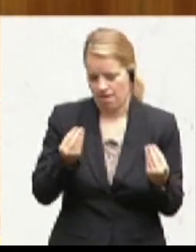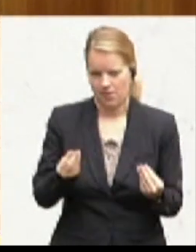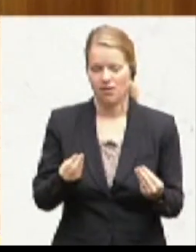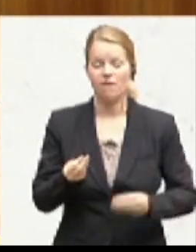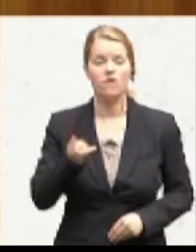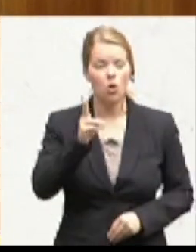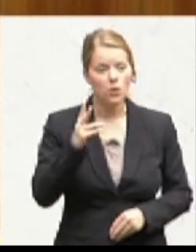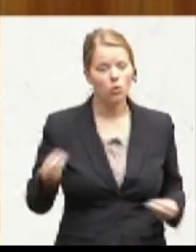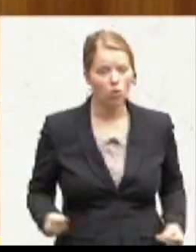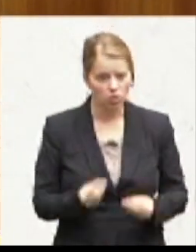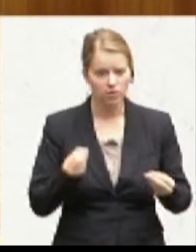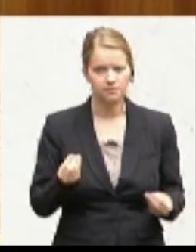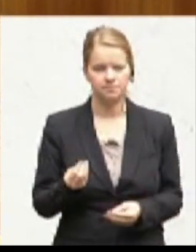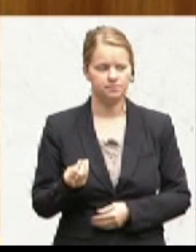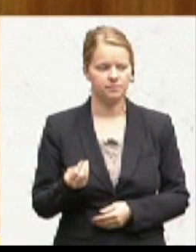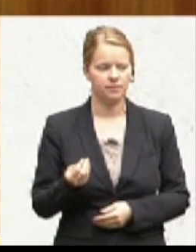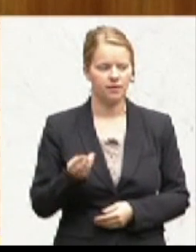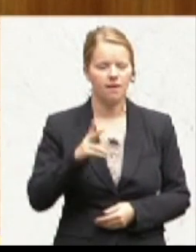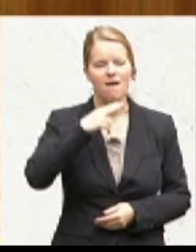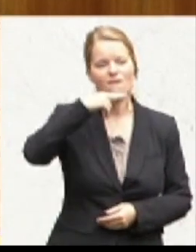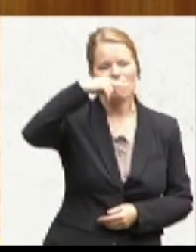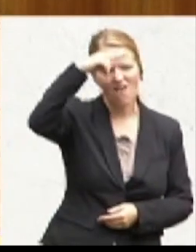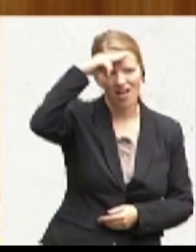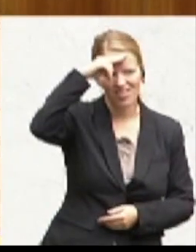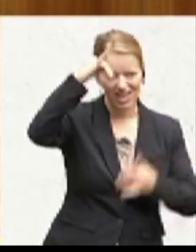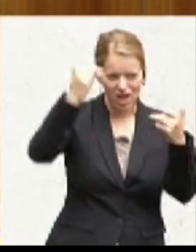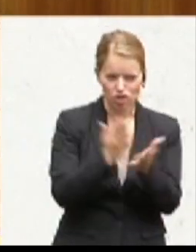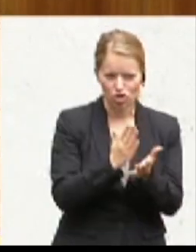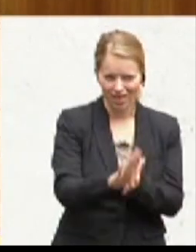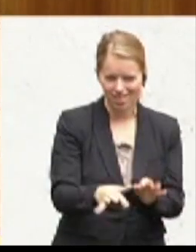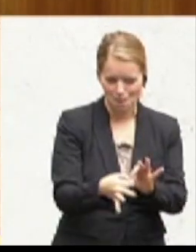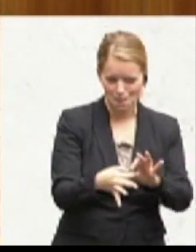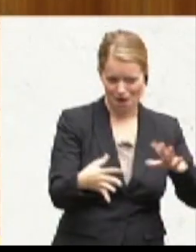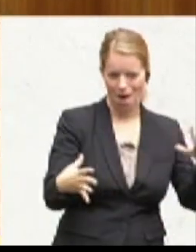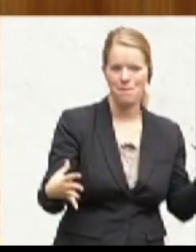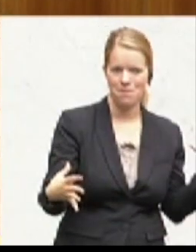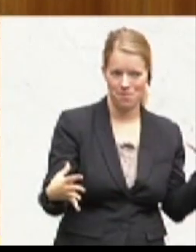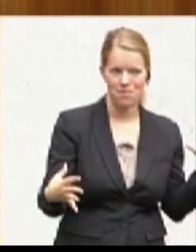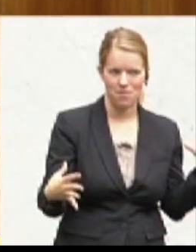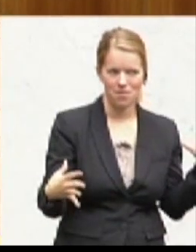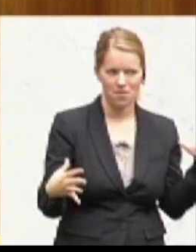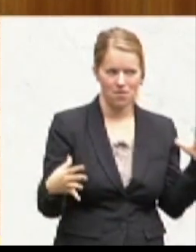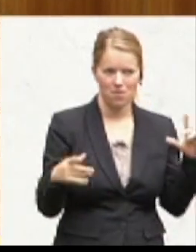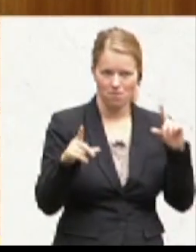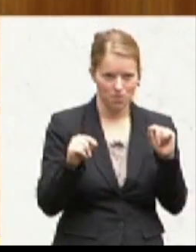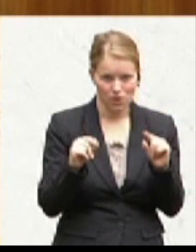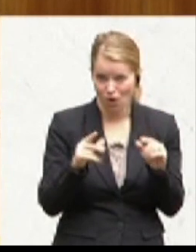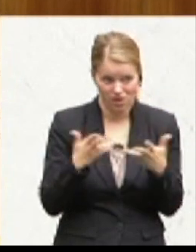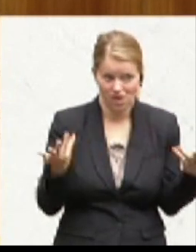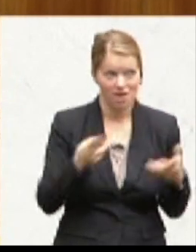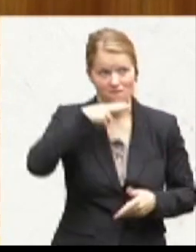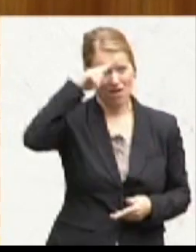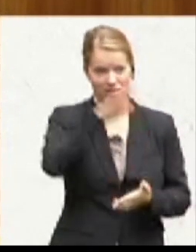der Vater den Kindern entfremdet ist, und zwar die gänzliche Väterentbehrung. Es hat zur gänzlichen Väterentbehrung